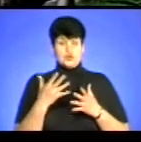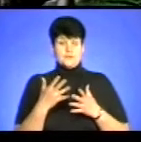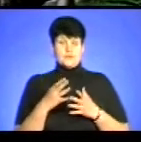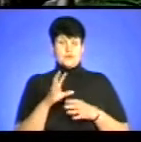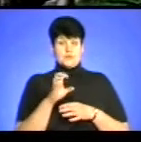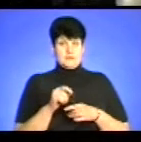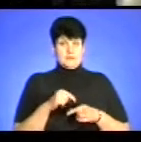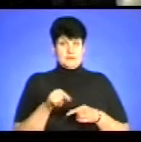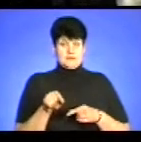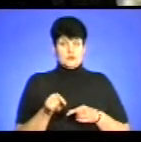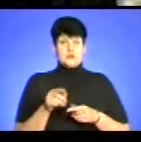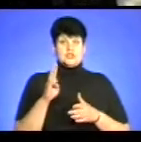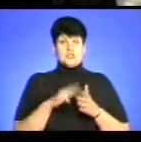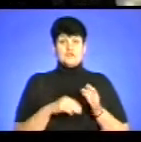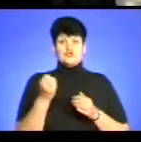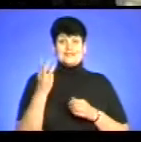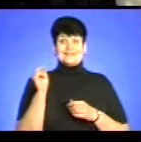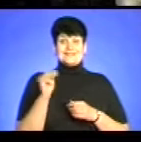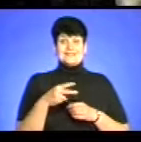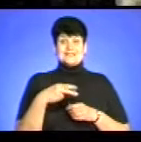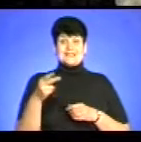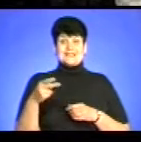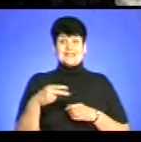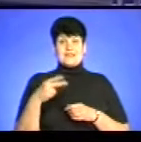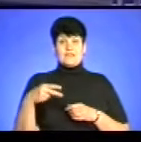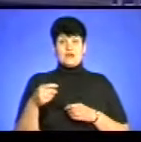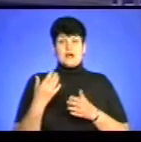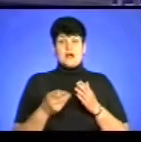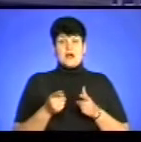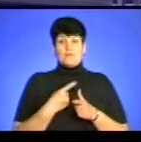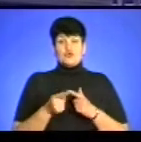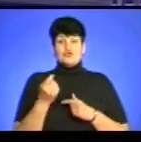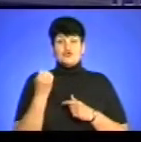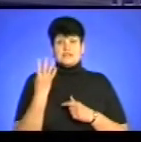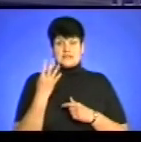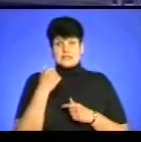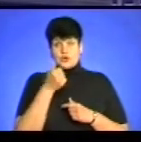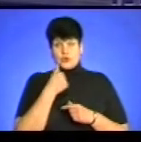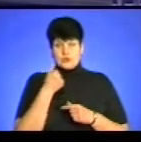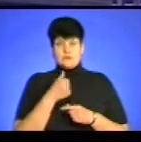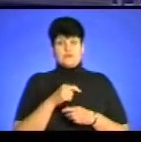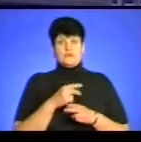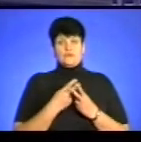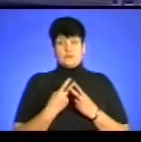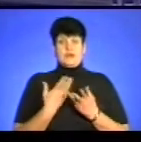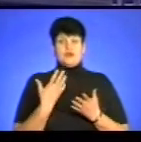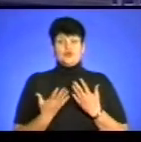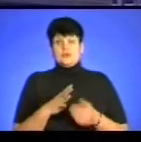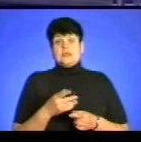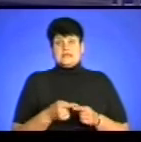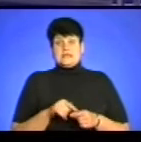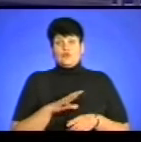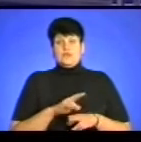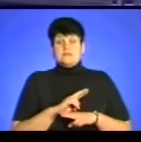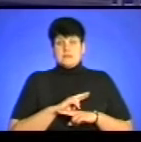собаку, то штраф 14 тисяч євро або 14 років ув'язнення, якщо це призвело до смерті. Також в законопроекті